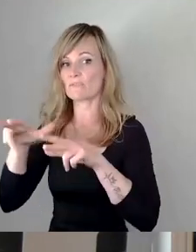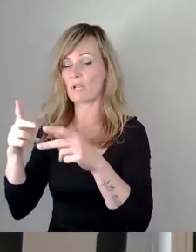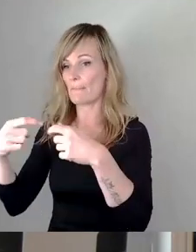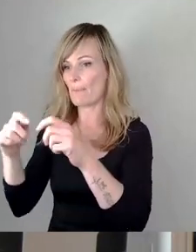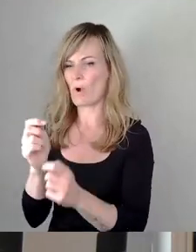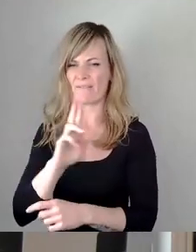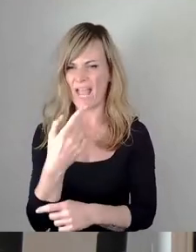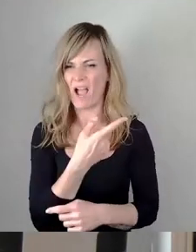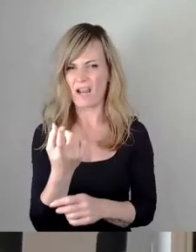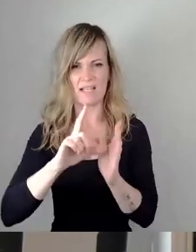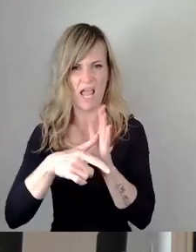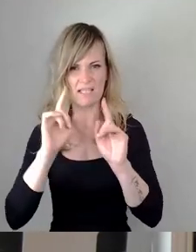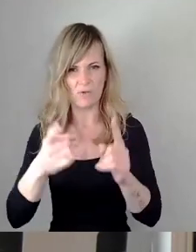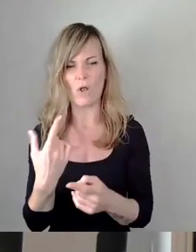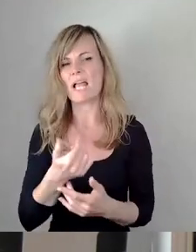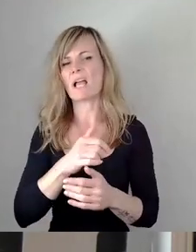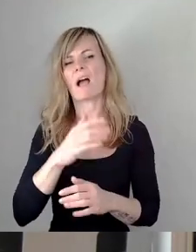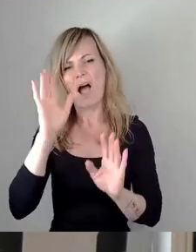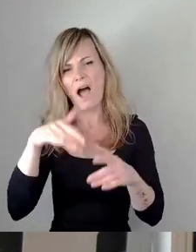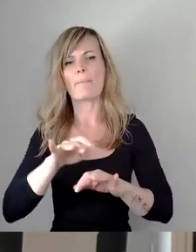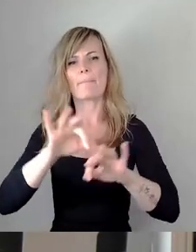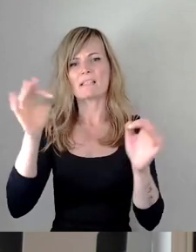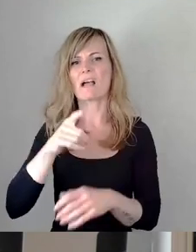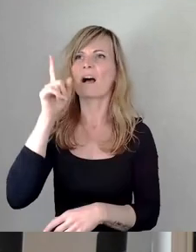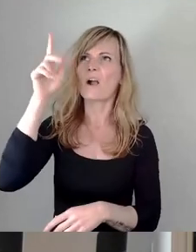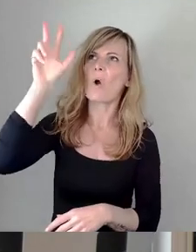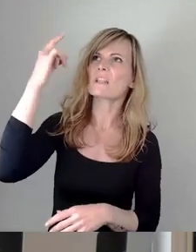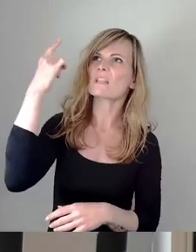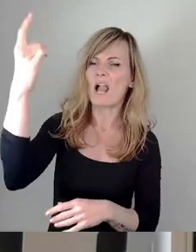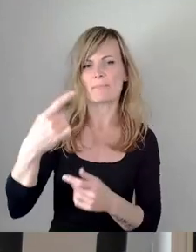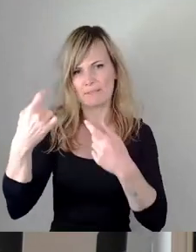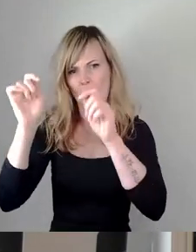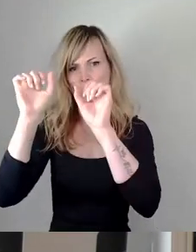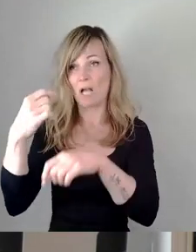Dann lassen wir lieber den lieben Gott bauen, der kriegt es noch hin, aber fast menschlich sehr, sehr schwierig.